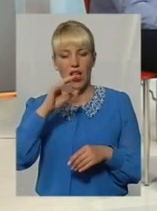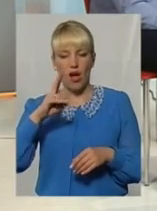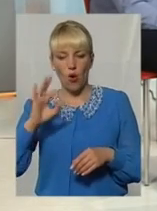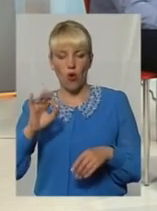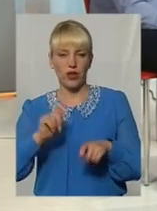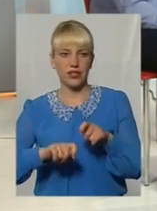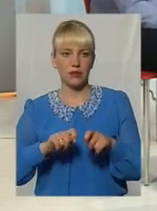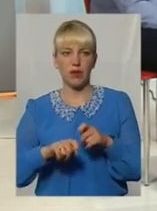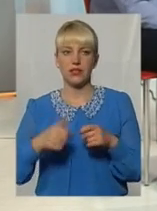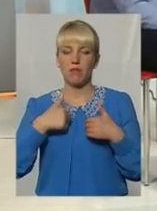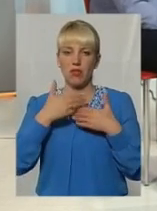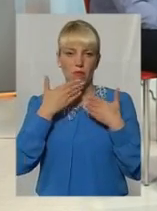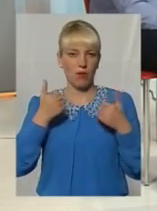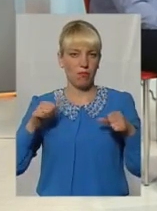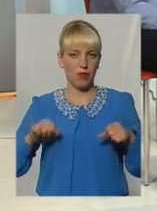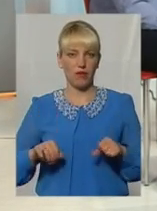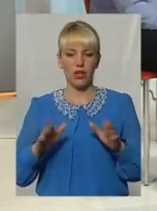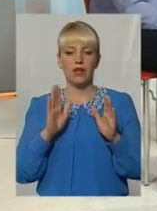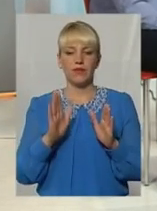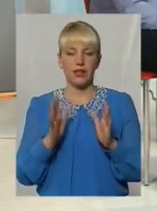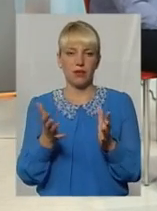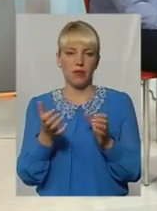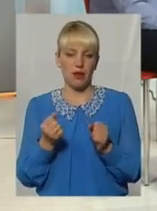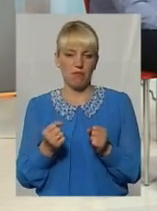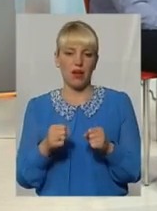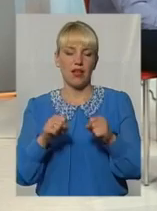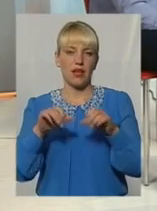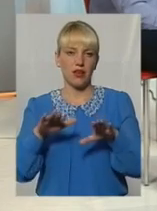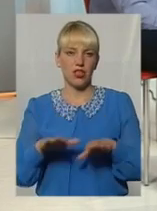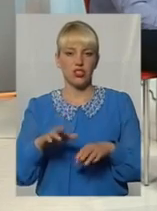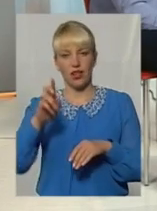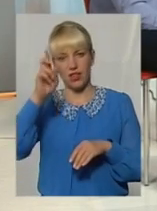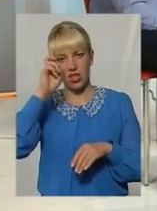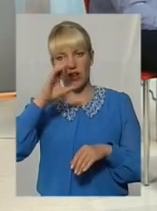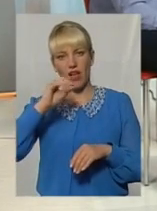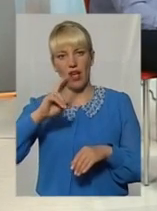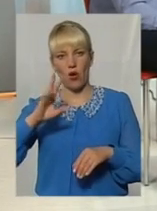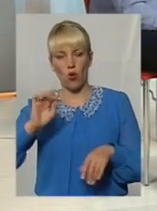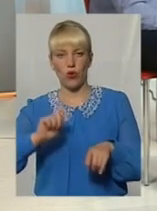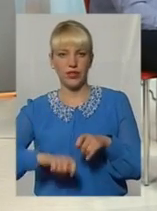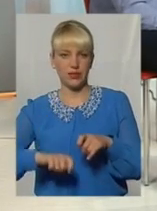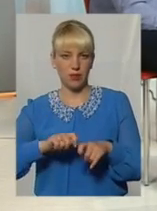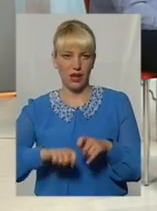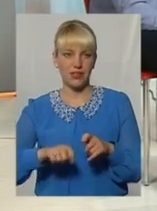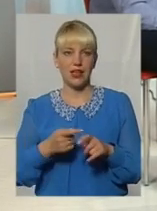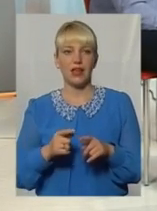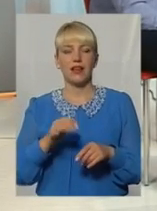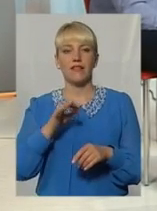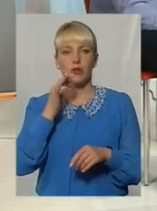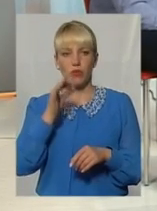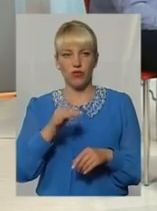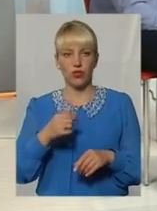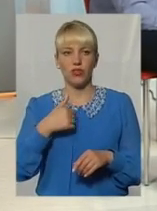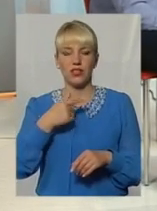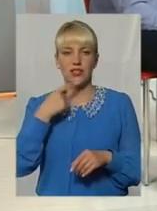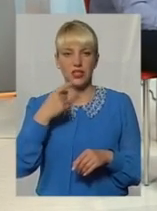має право? Немає. По 153 статті тільки приймає рішення Державна екологічна інспекція. Тобто, а відповідно глядачам зазначу, що